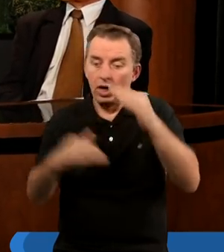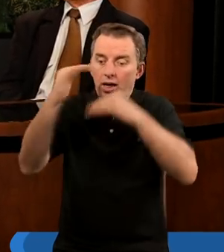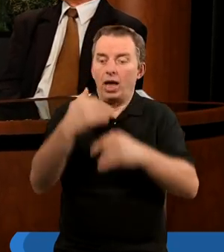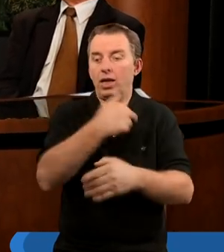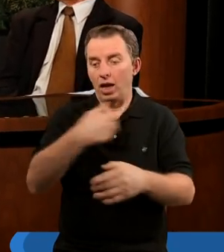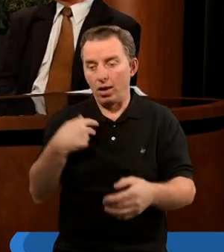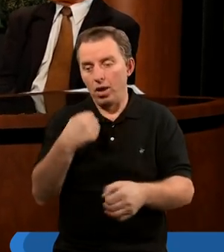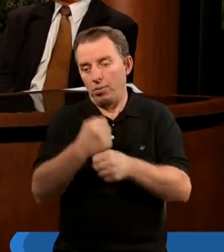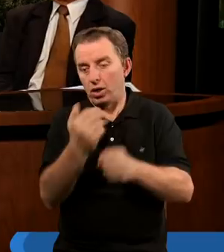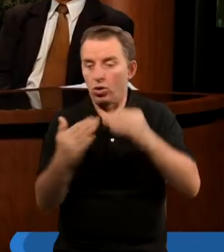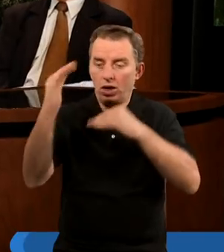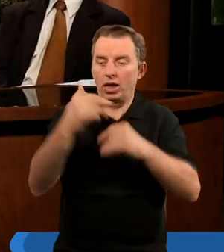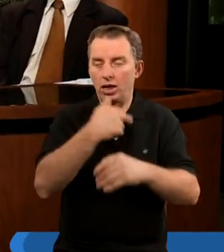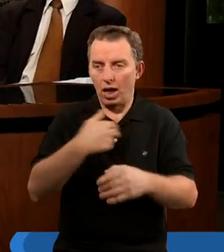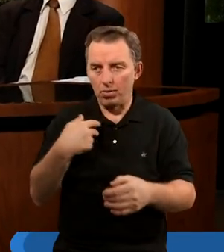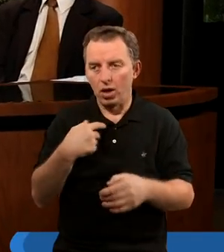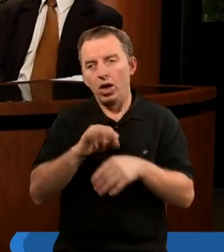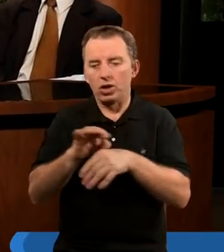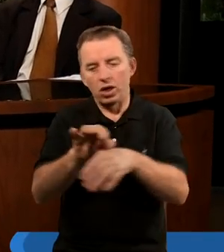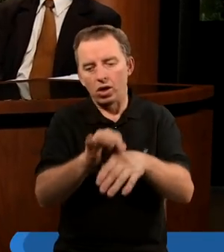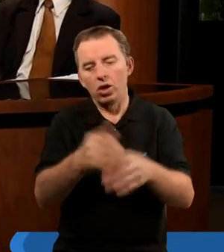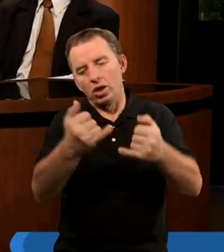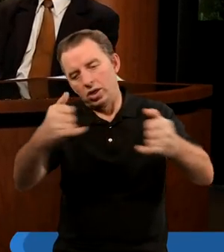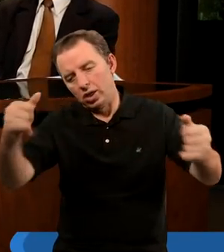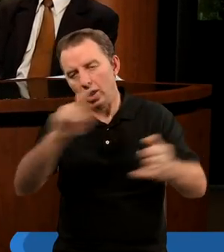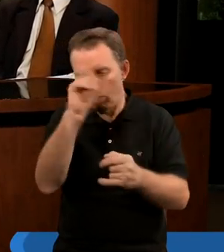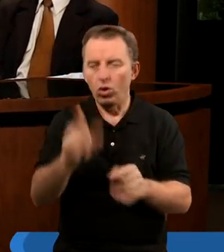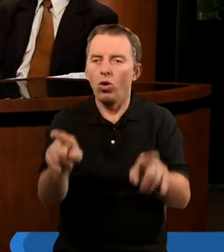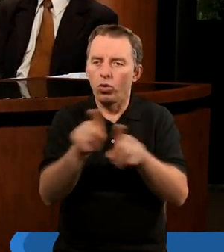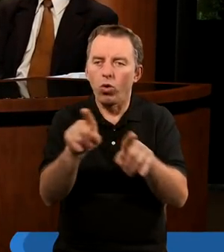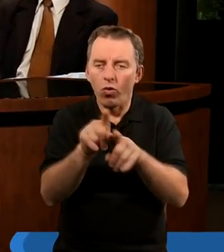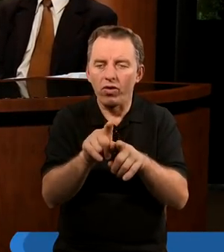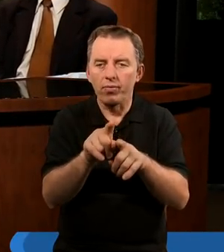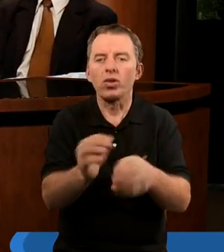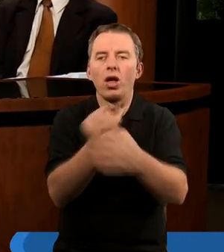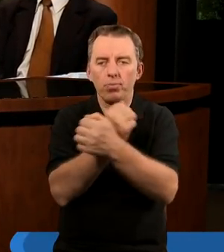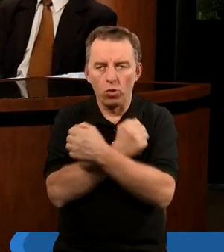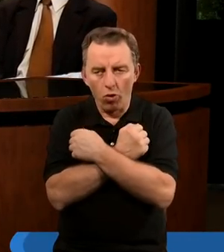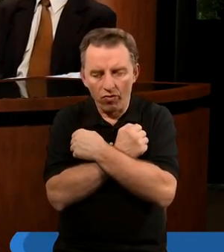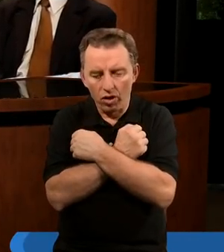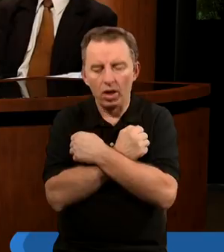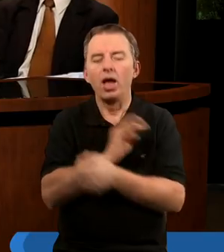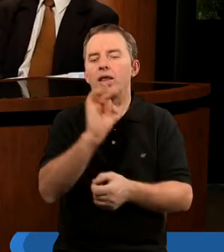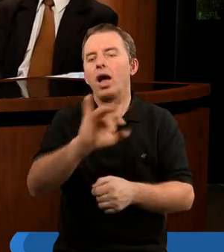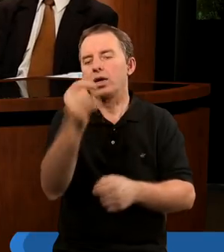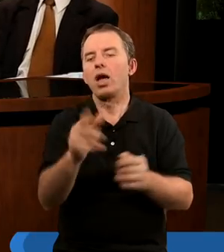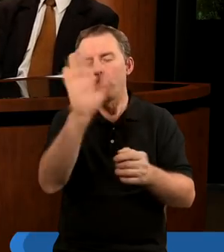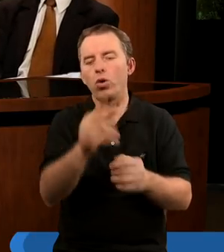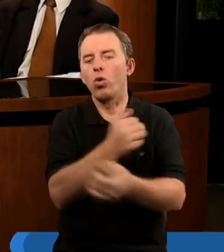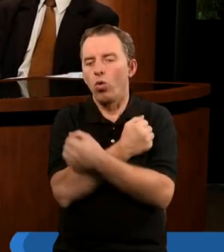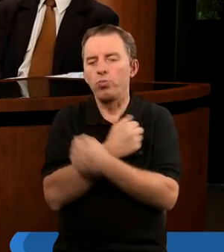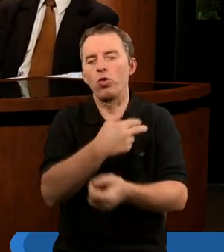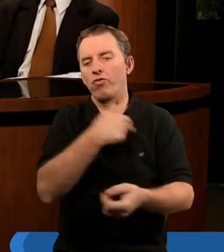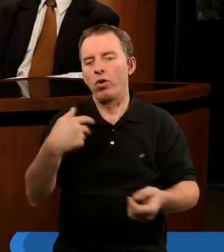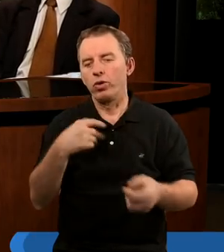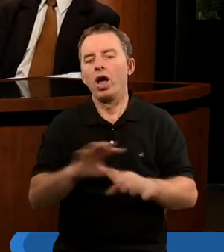a pracując nad nami kieruje nas do innych ludzi, abyśmy również miłowali ich tak jak On nas wszystkich